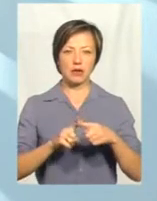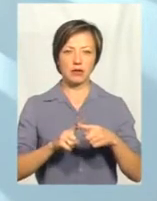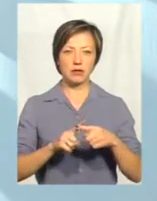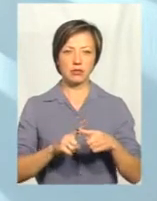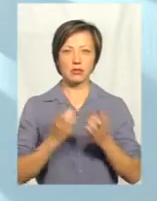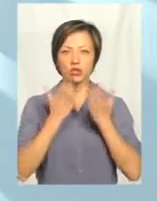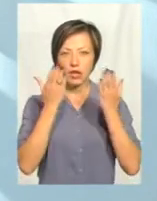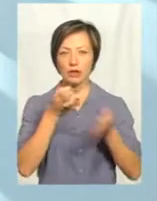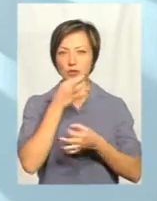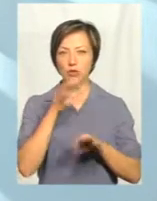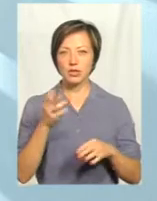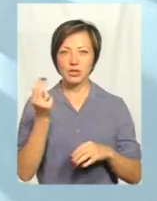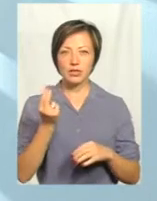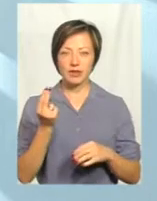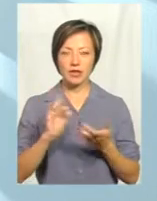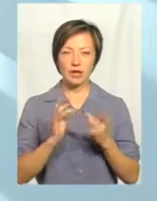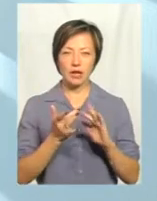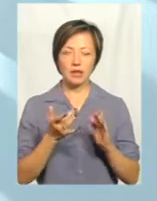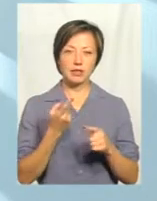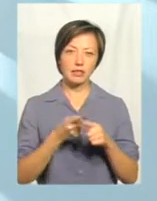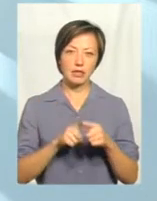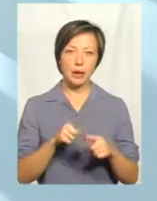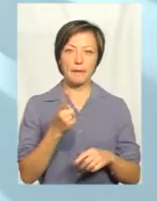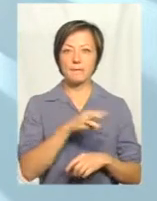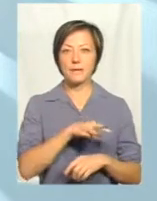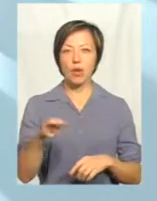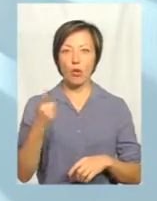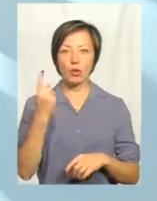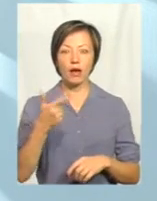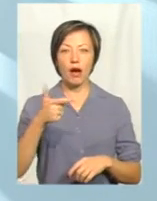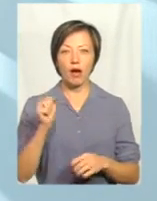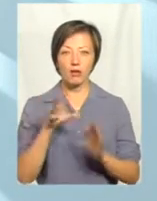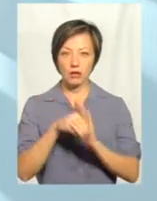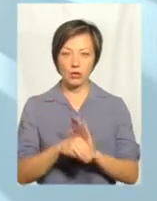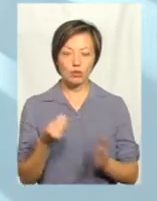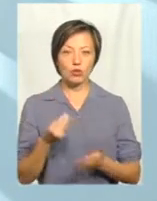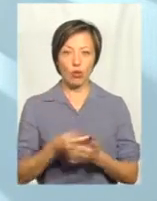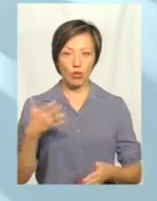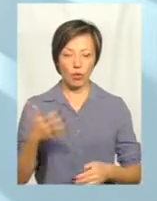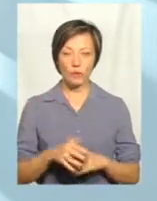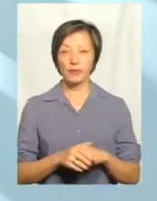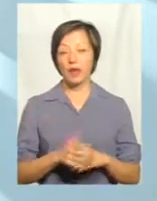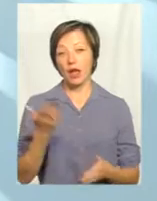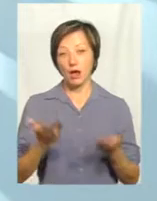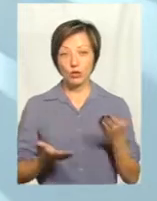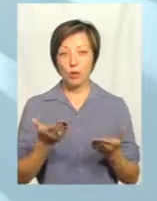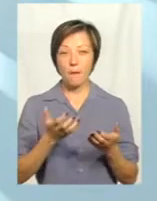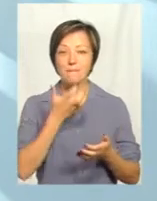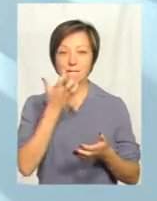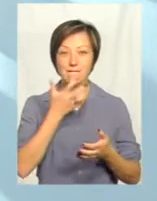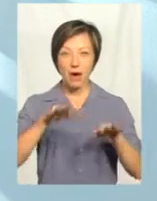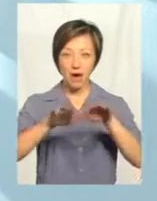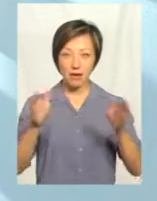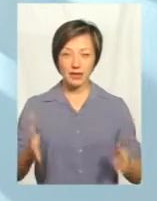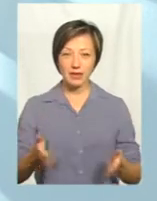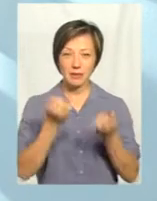почитати будь-які цифри в інтернеті, бюджети – це мільйон на один гектар інвестицій. Це досить-досить великі. А якщо брати парники, це буквально